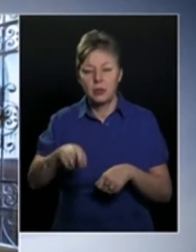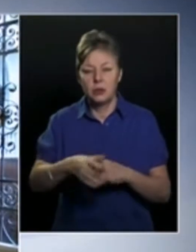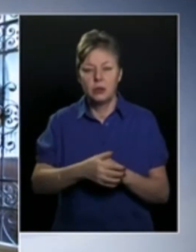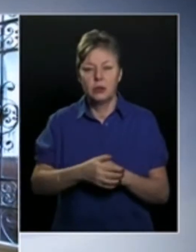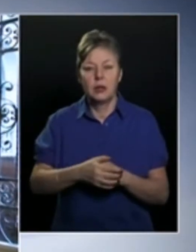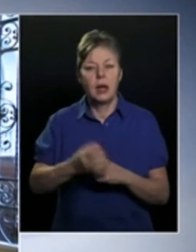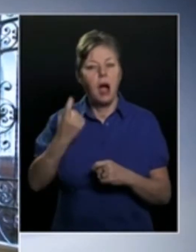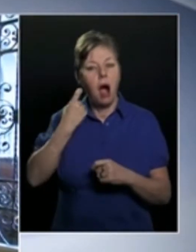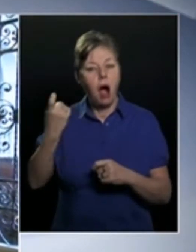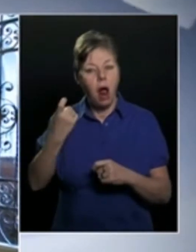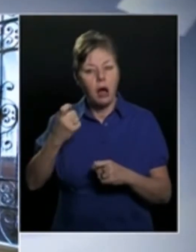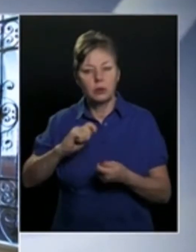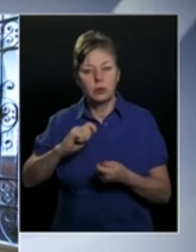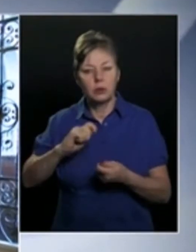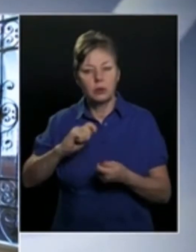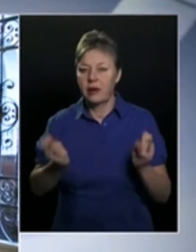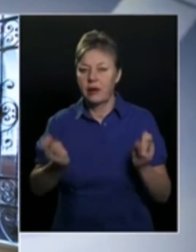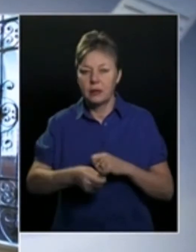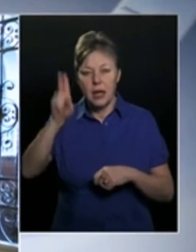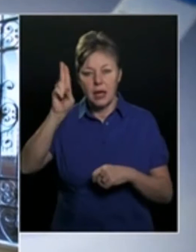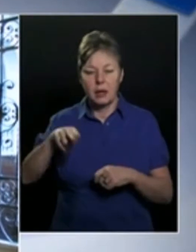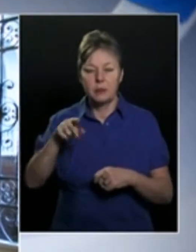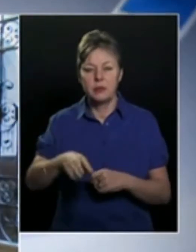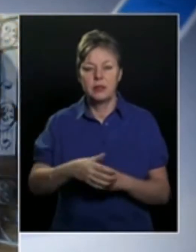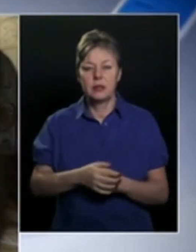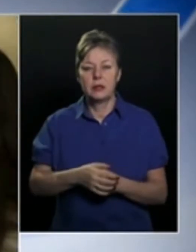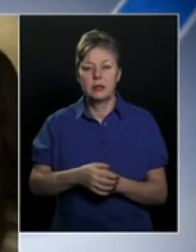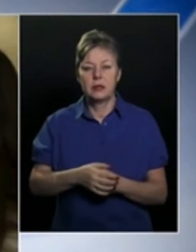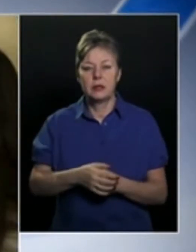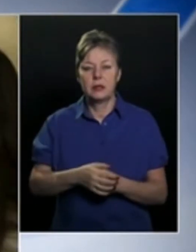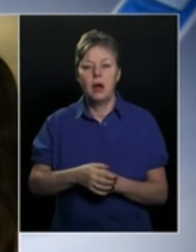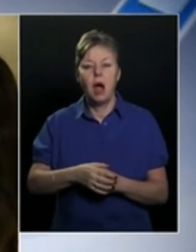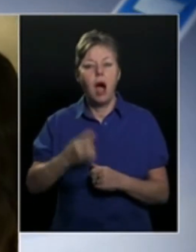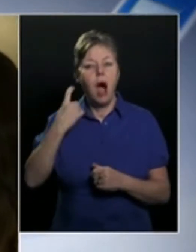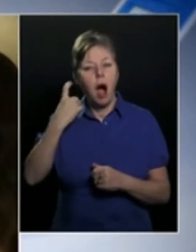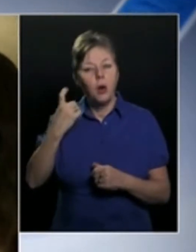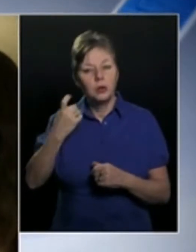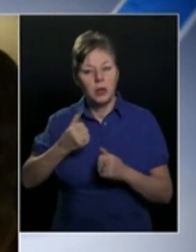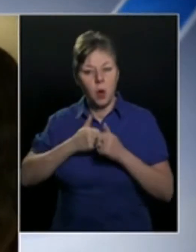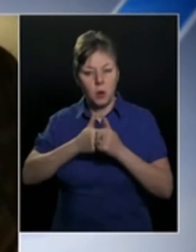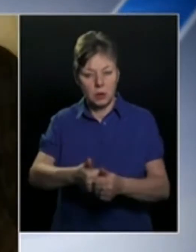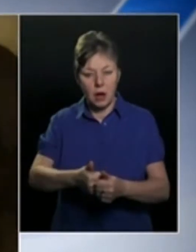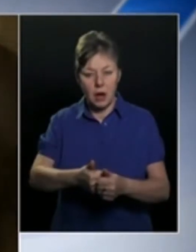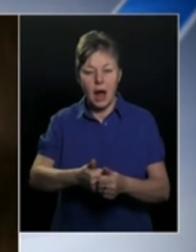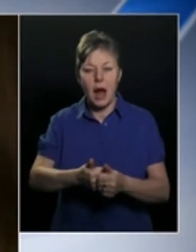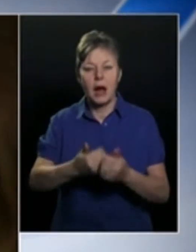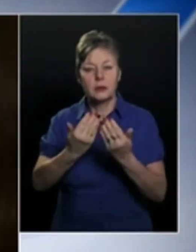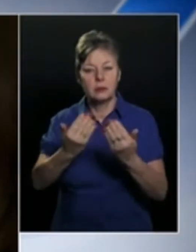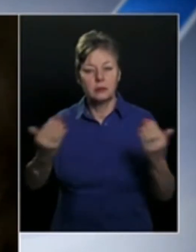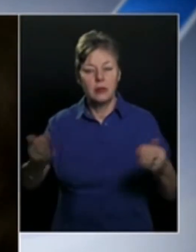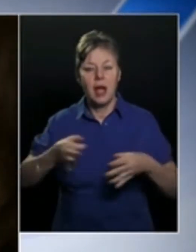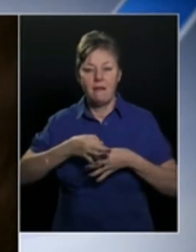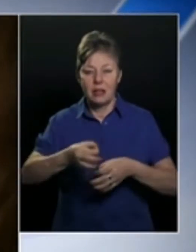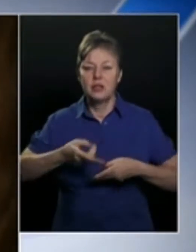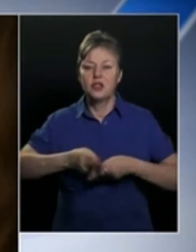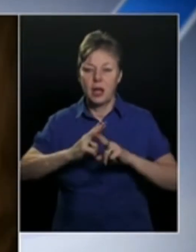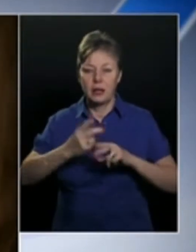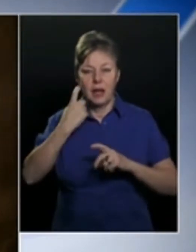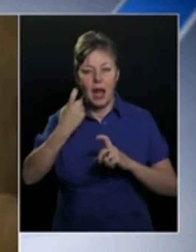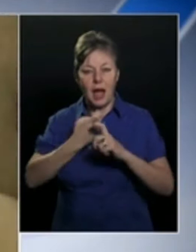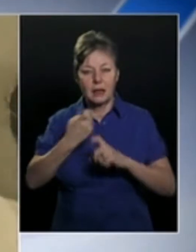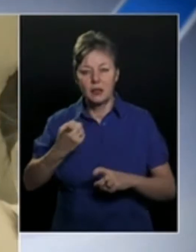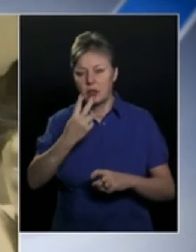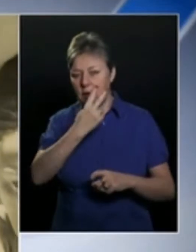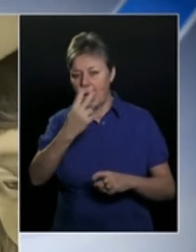úgy döntöttek, hogy halhatóvá teszik a képzőművészetet, vagyis audionarrált tárlatvezetéseken segítik a